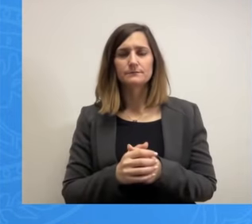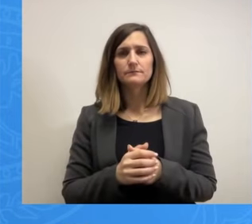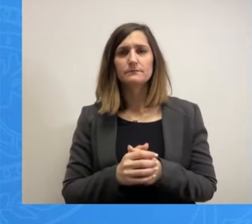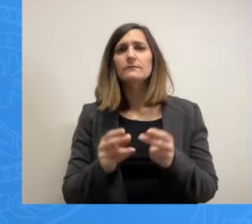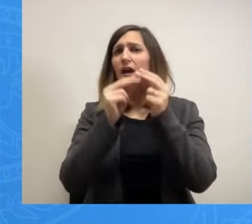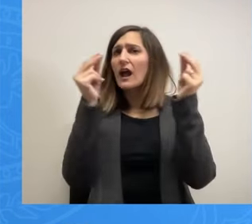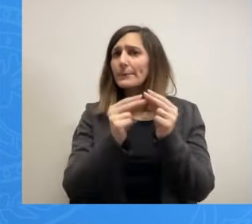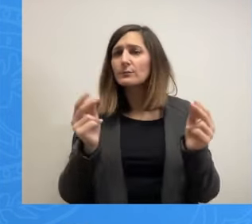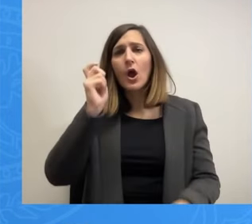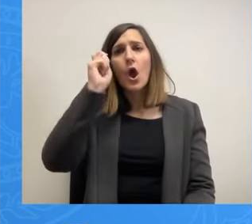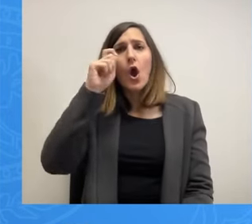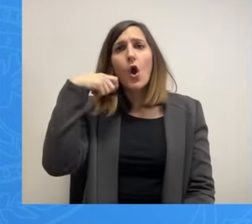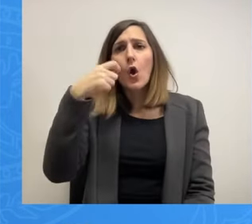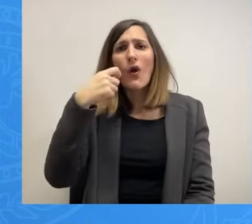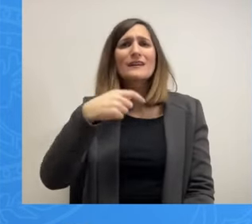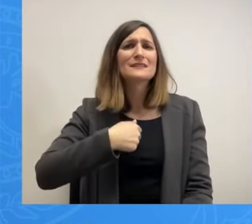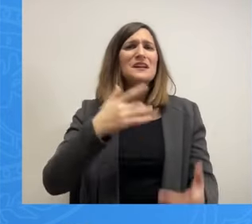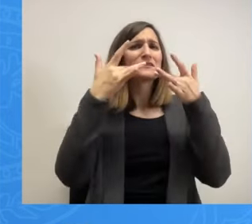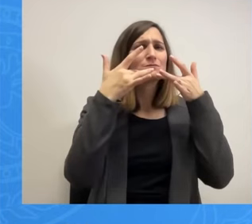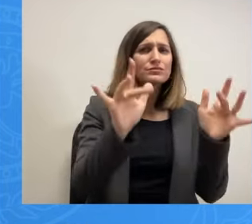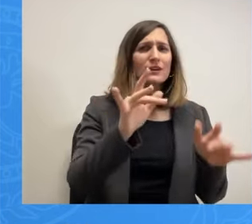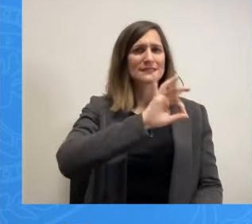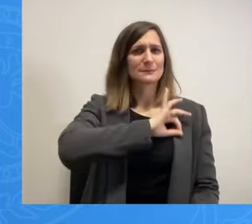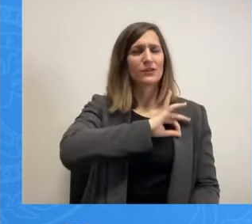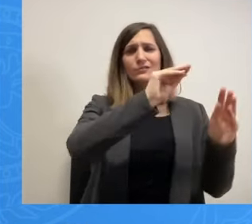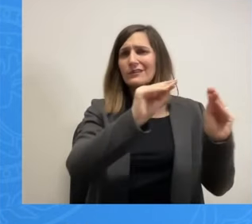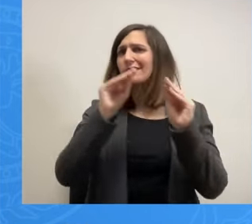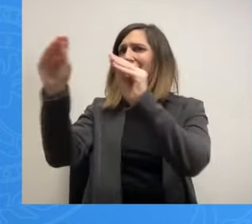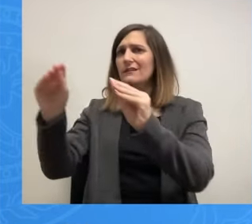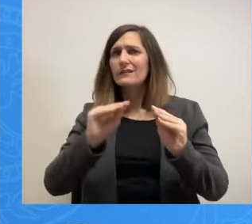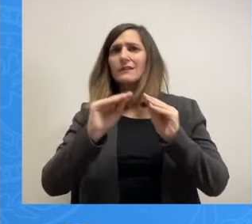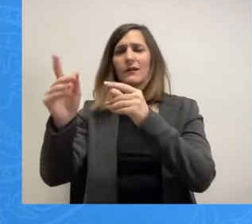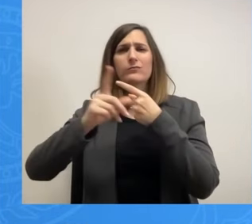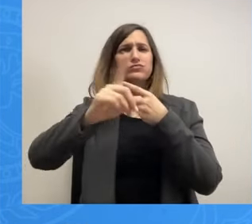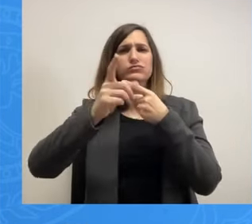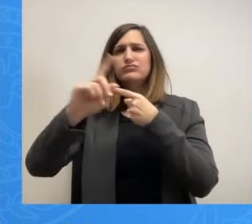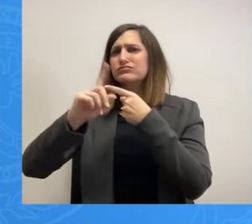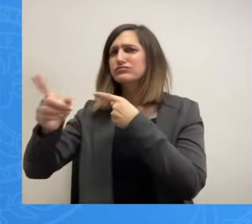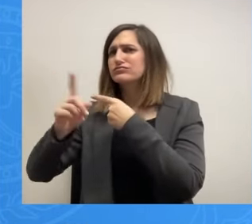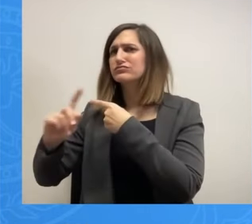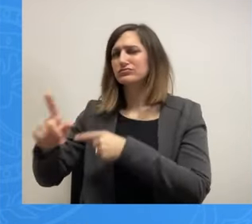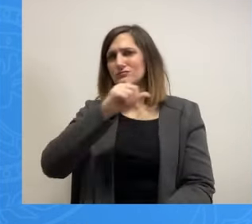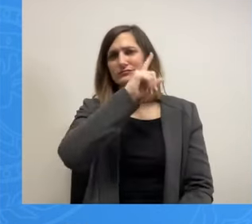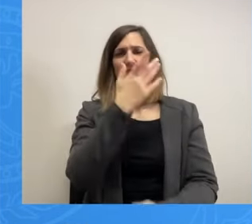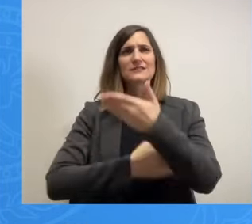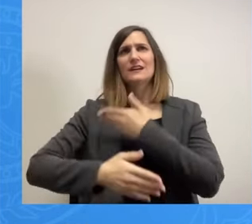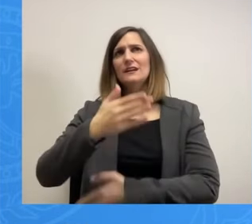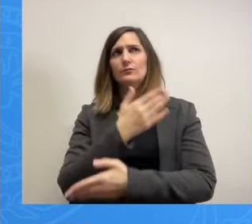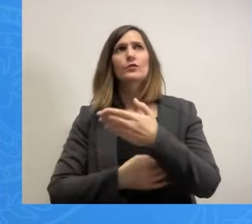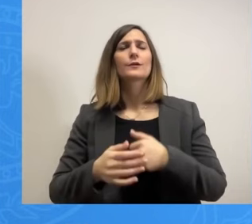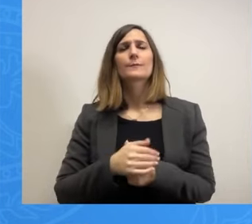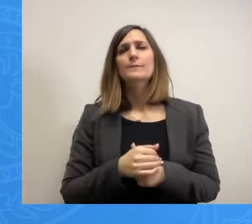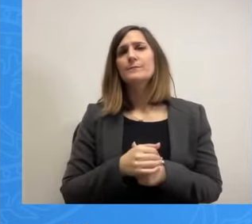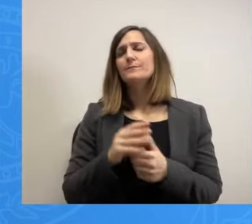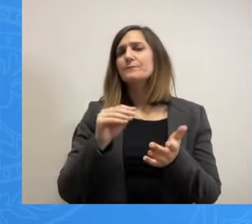από αυτά την ανιπιαγωγεία να πηγαίνουν σε άλλα ανιπιαγωγεία και να υπάρχει και μετακίνηση και συγκροτισμός. Τέλος. Εμείς επιμένοντας τα